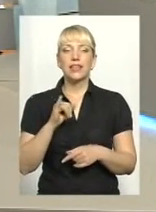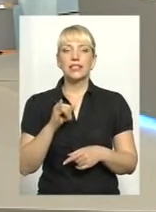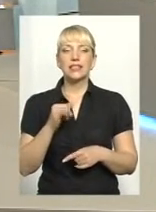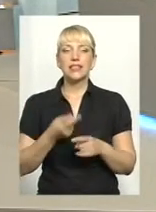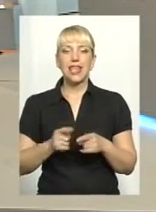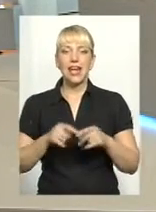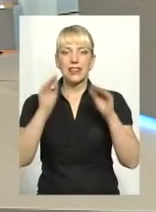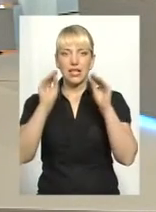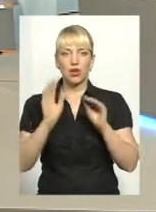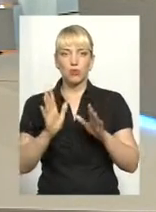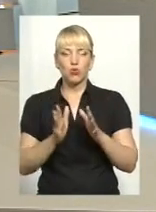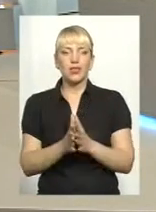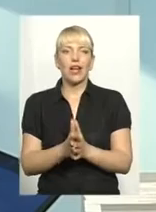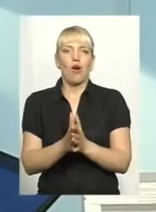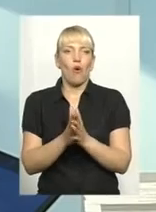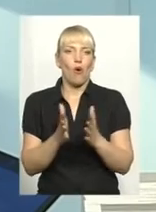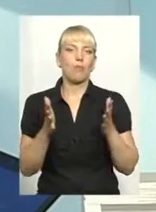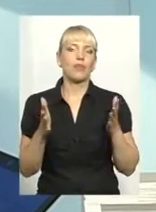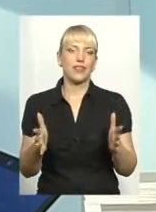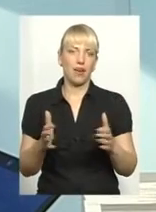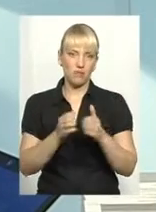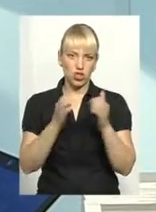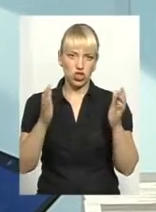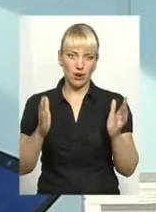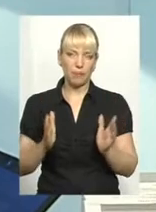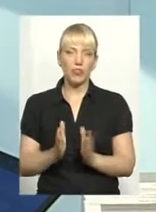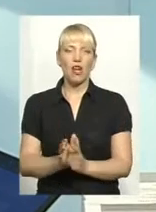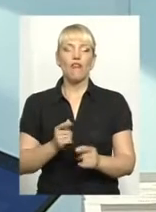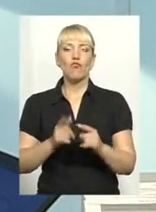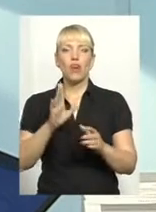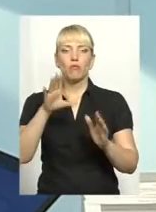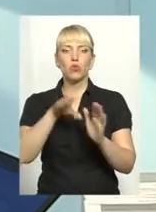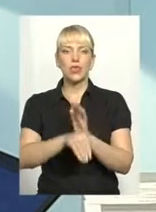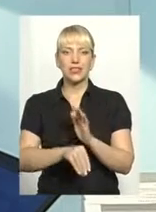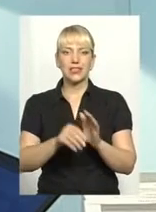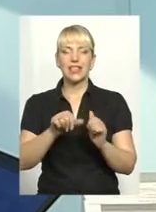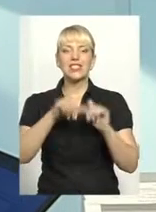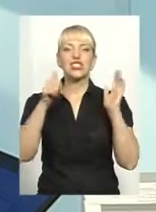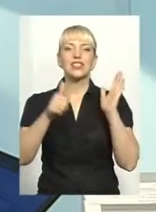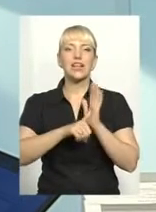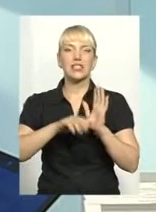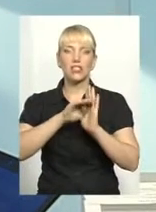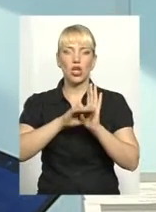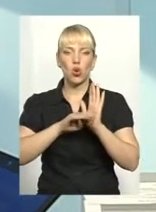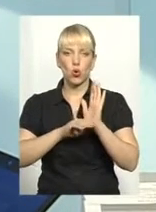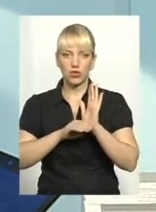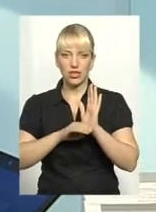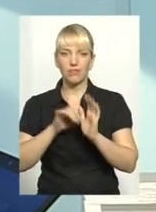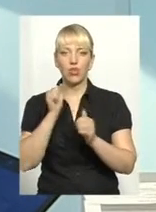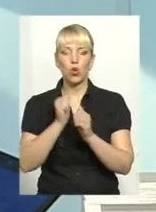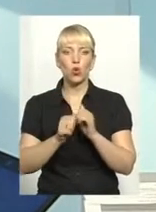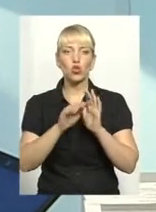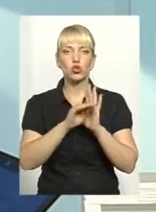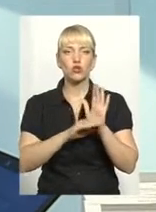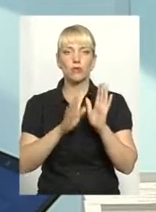набагато об'ємніша. Вона буде складатися з 16 розділів і кожен розділ